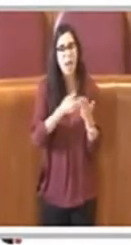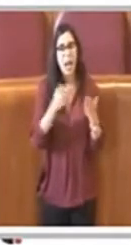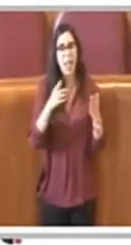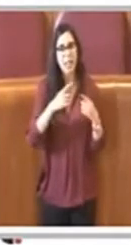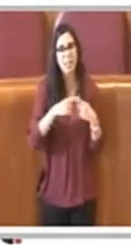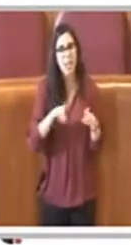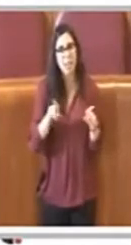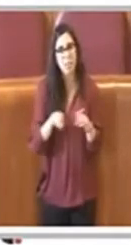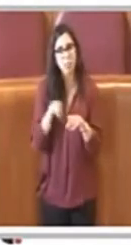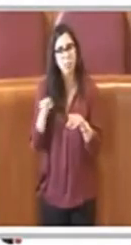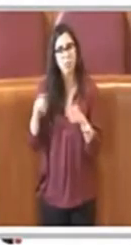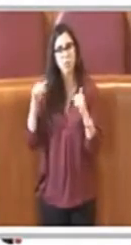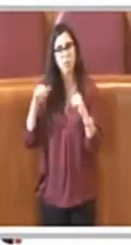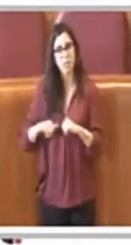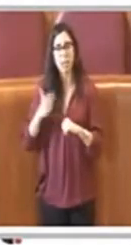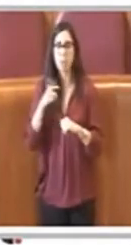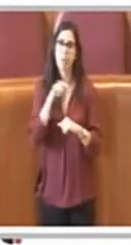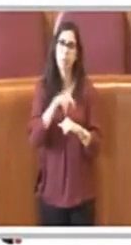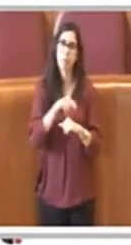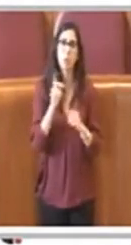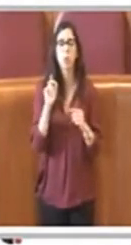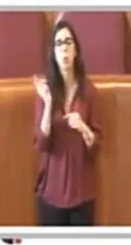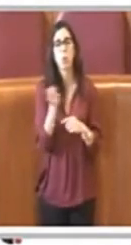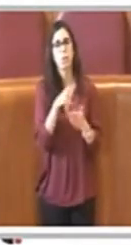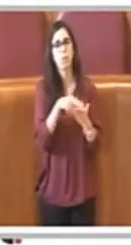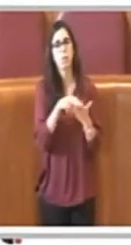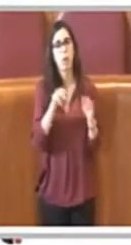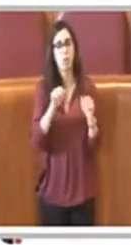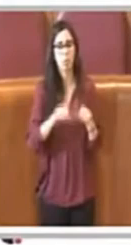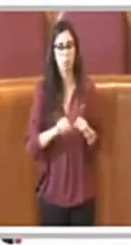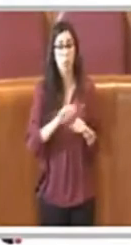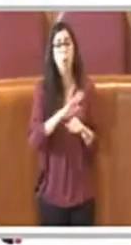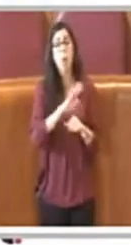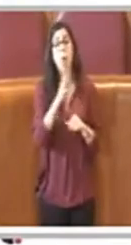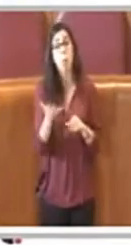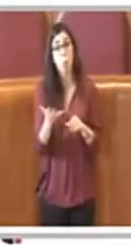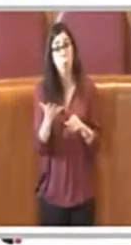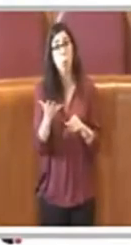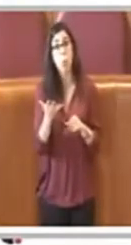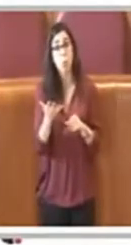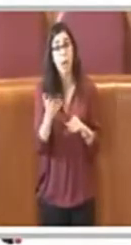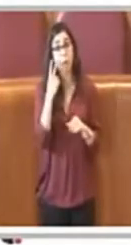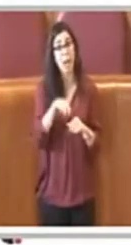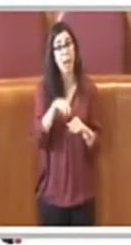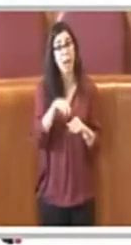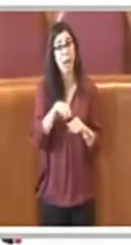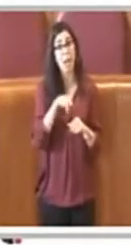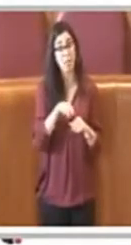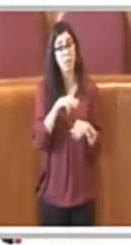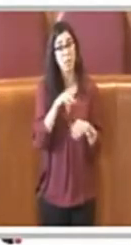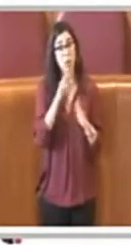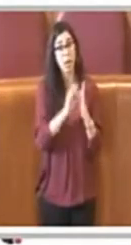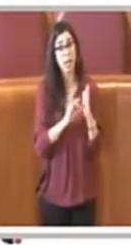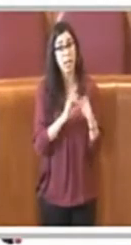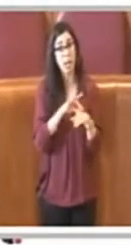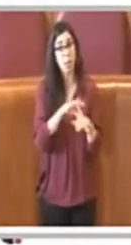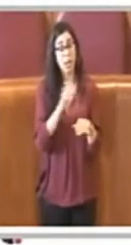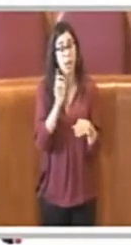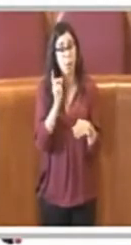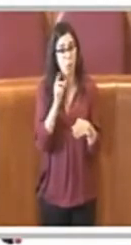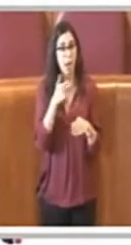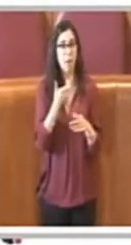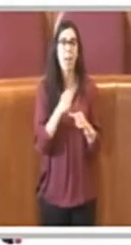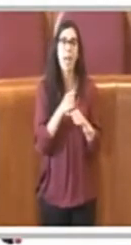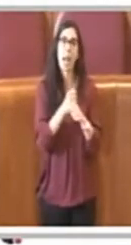abbiamo aperto la votazione a tutti. Un altro aspetto ne ho previsto dalle linee guida è che il rappresentante legale di un'associazione